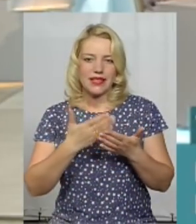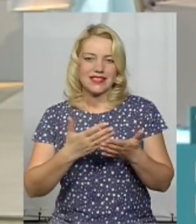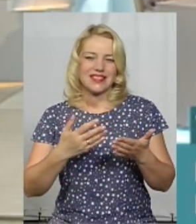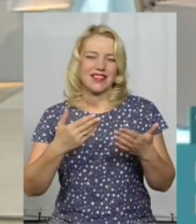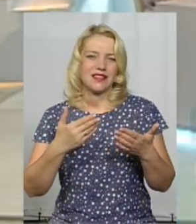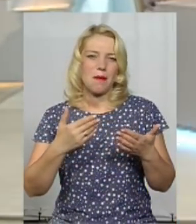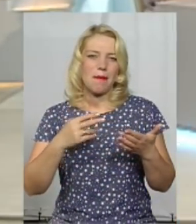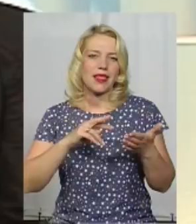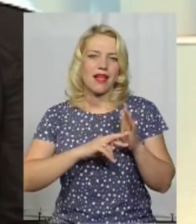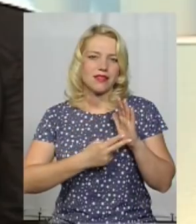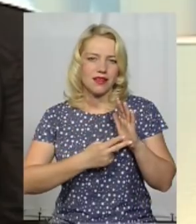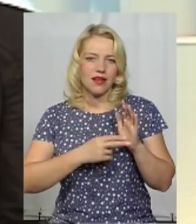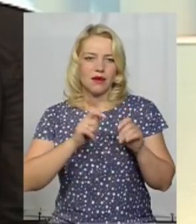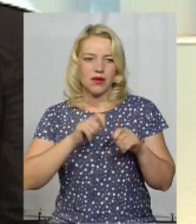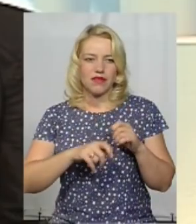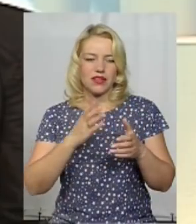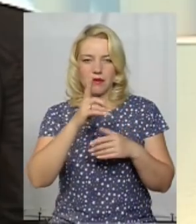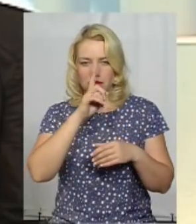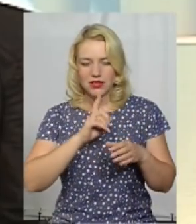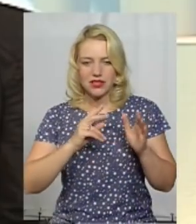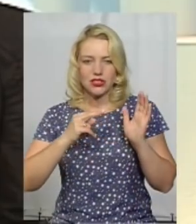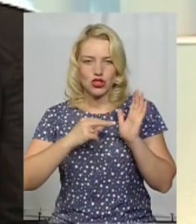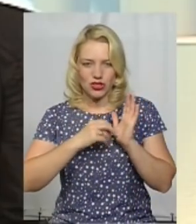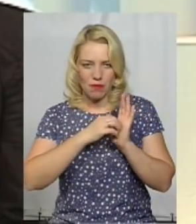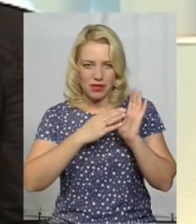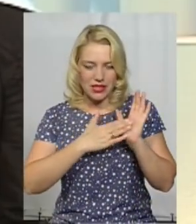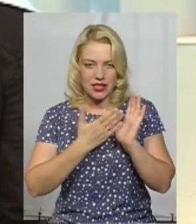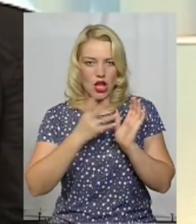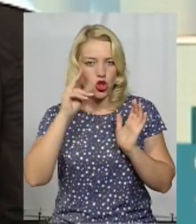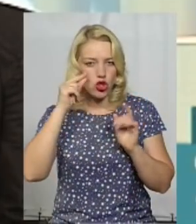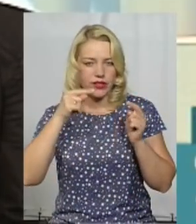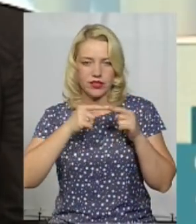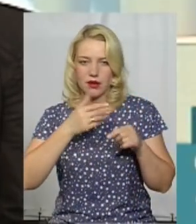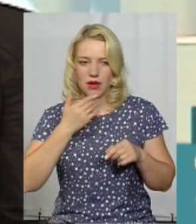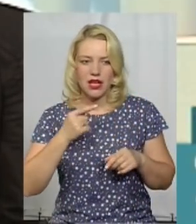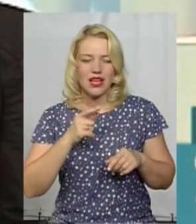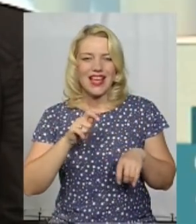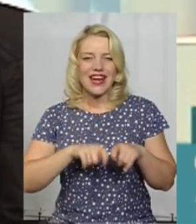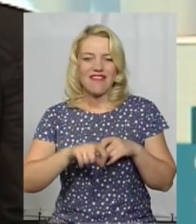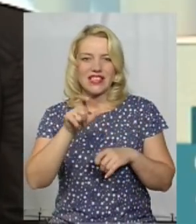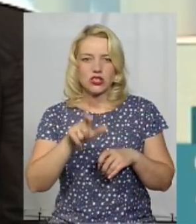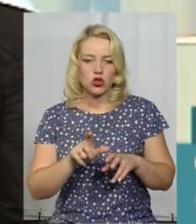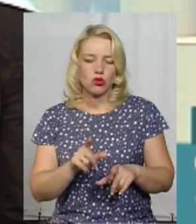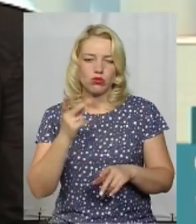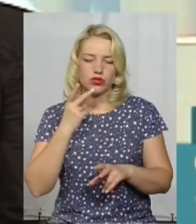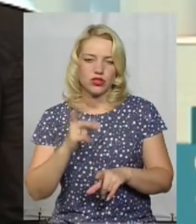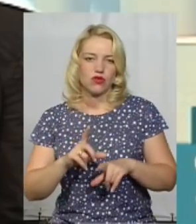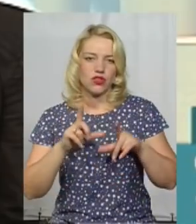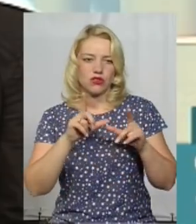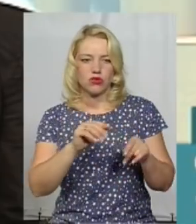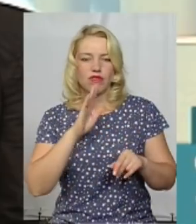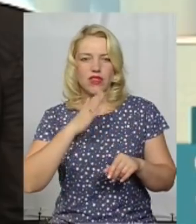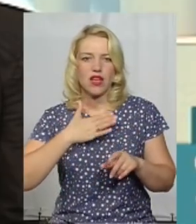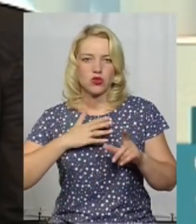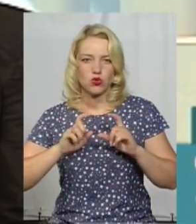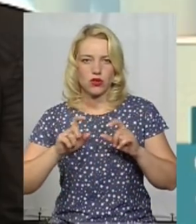місяць, але не стоїть дата. Тому ревізори і фінансове управління департаменту постійно виїжджають в наші діючі установи.